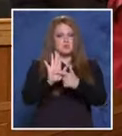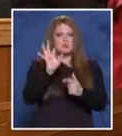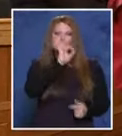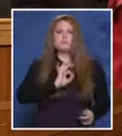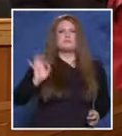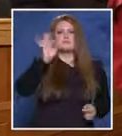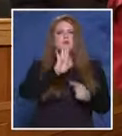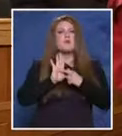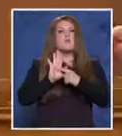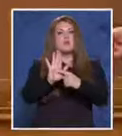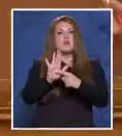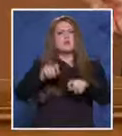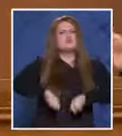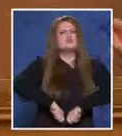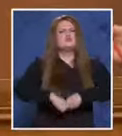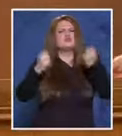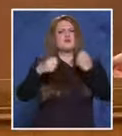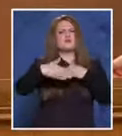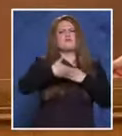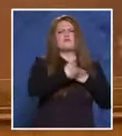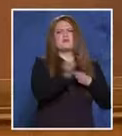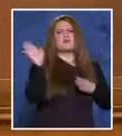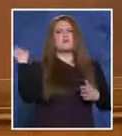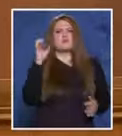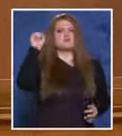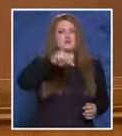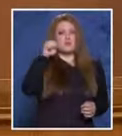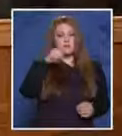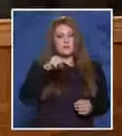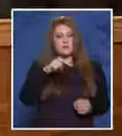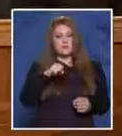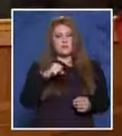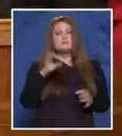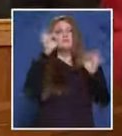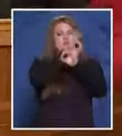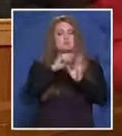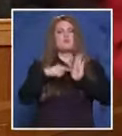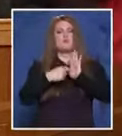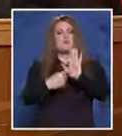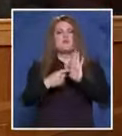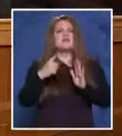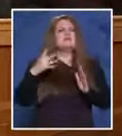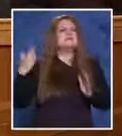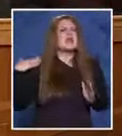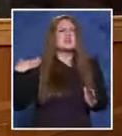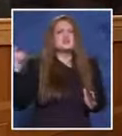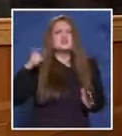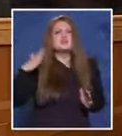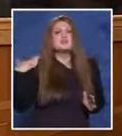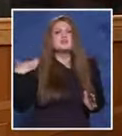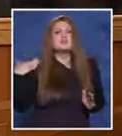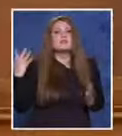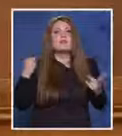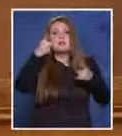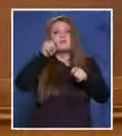излигтимации. Просто разбиха ви вратата, влязоха и започаха да ви биха. Никакво легитимации. Ма старшина ли? Какъв иде да възнае? Ама така подхождат